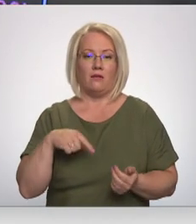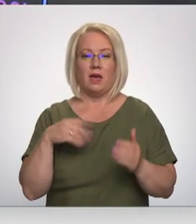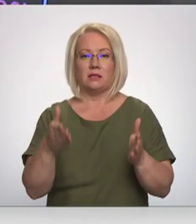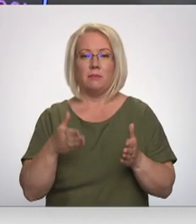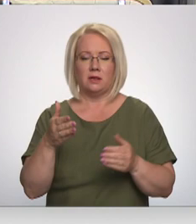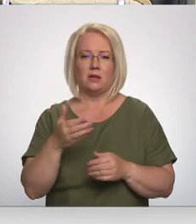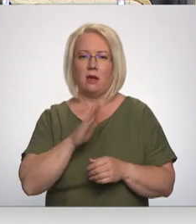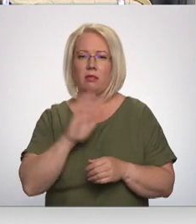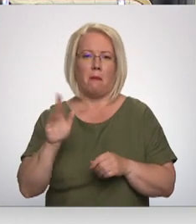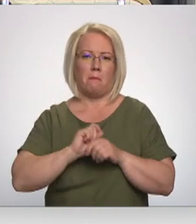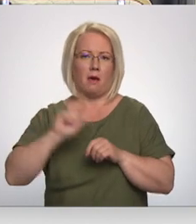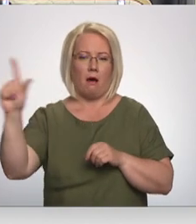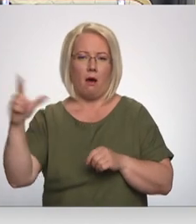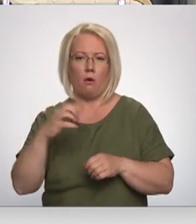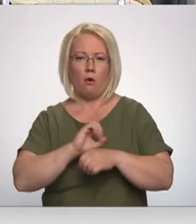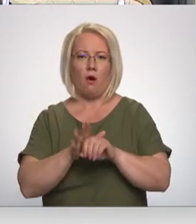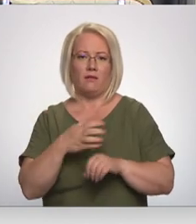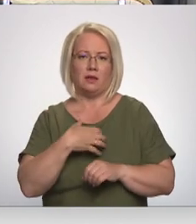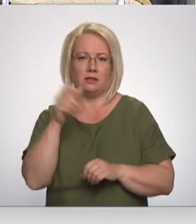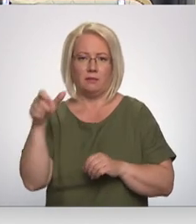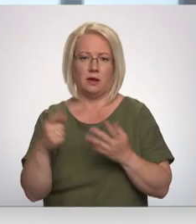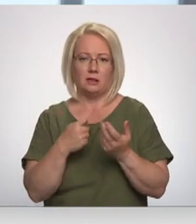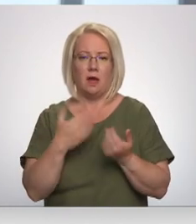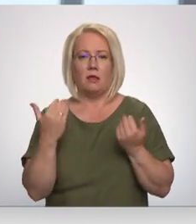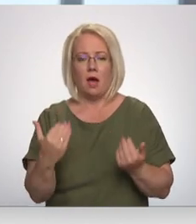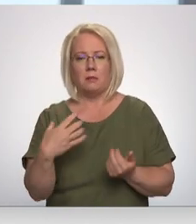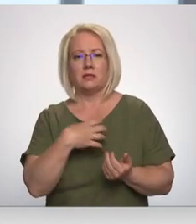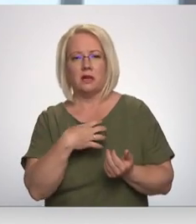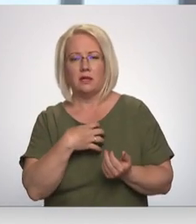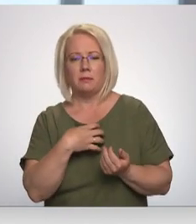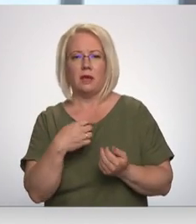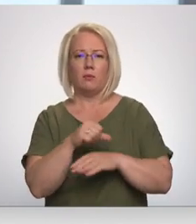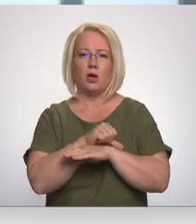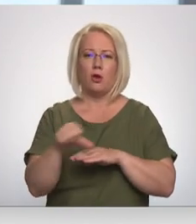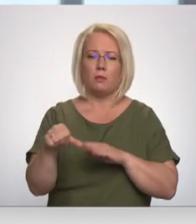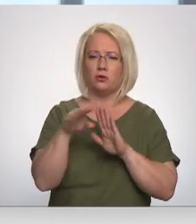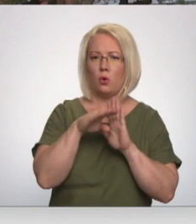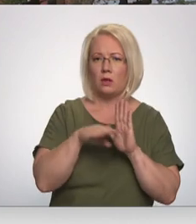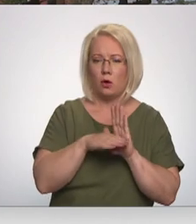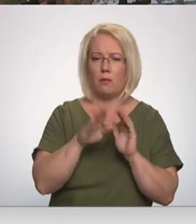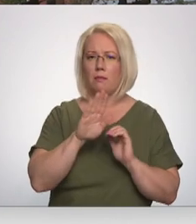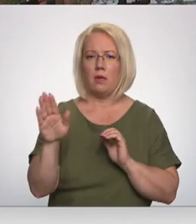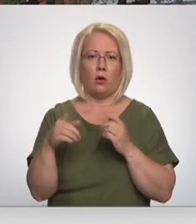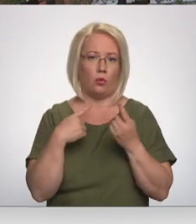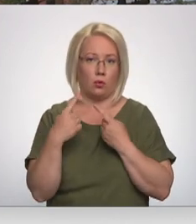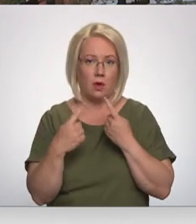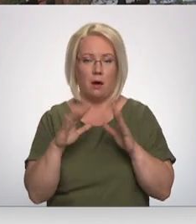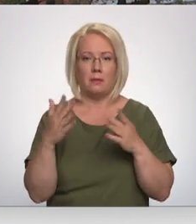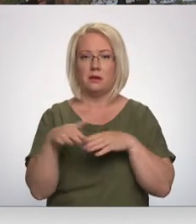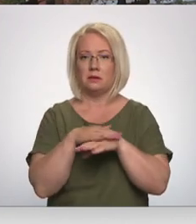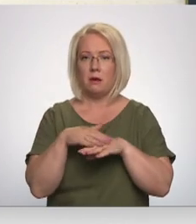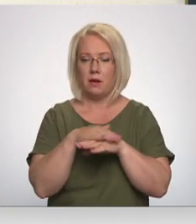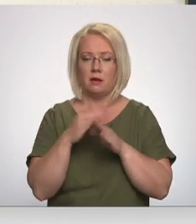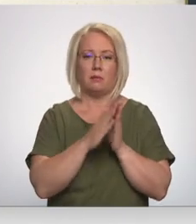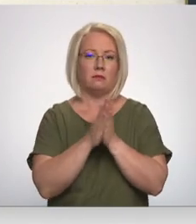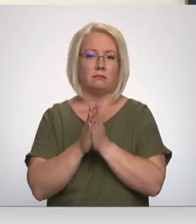nepijauga covid pacientu skaits, tāpēc vismaz pagaidām par saslimstību ierobežojošiem pasākumiem netiek runāts. Taču sabiedrība tiek